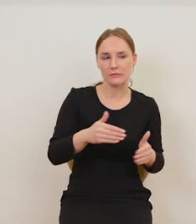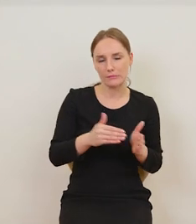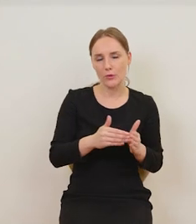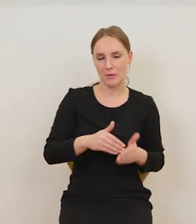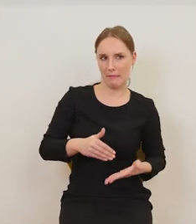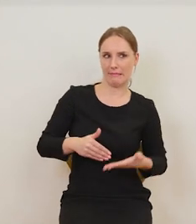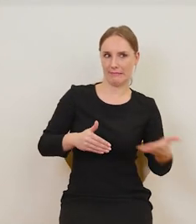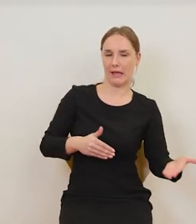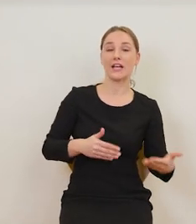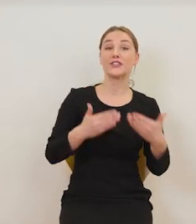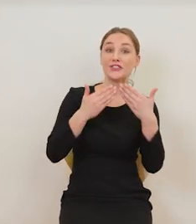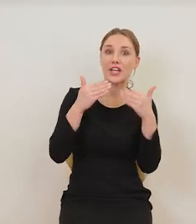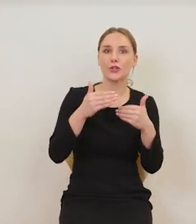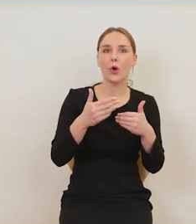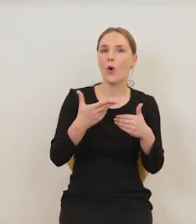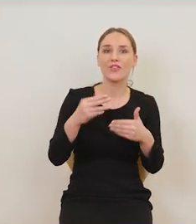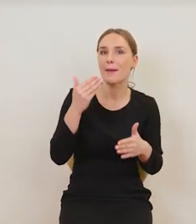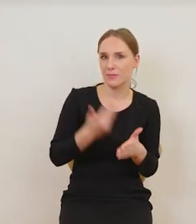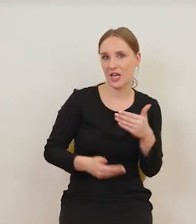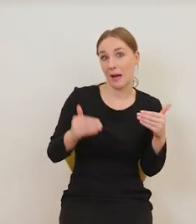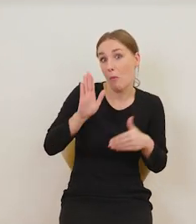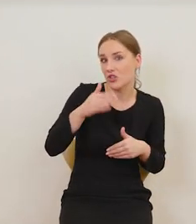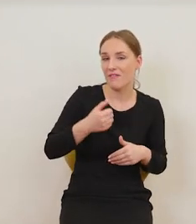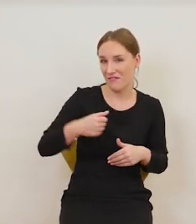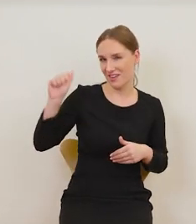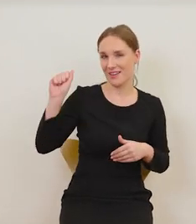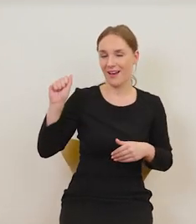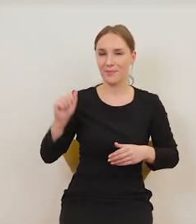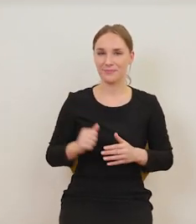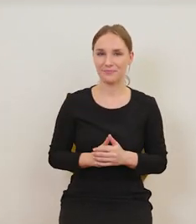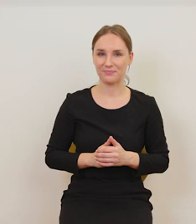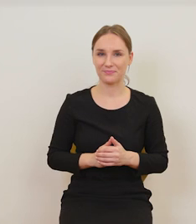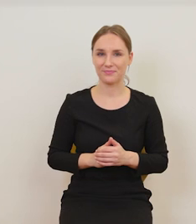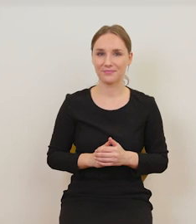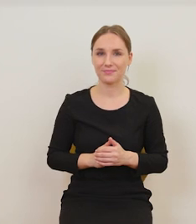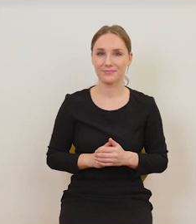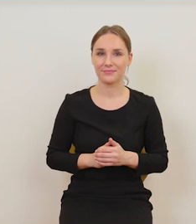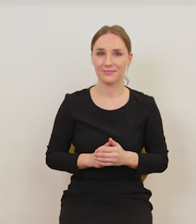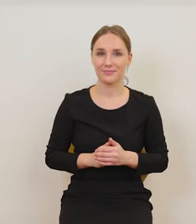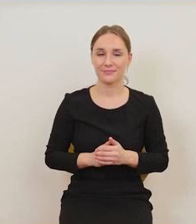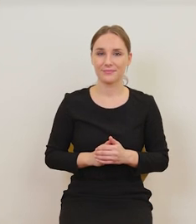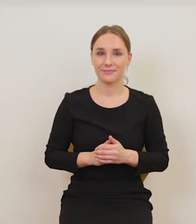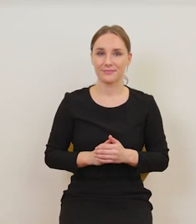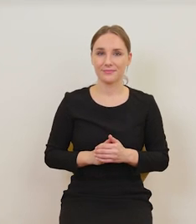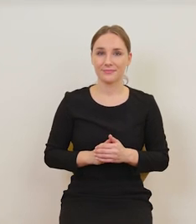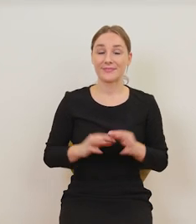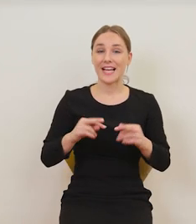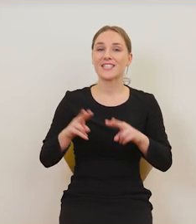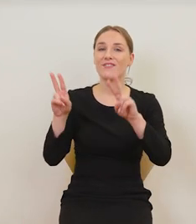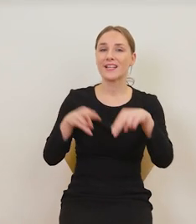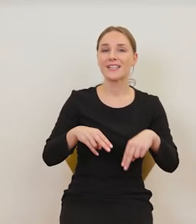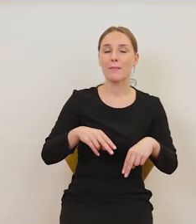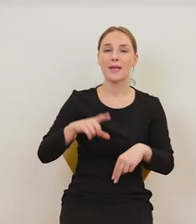dzięki której przynajmniej nie przegra, a być może wygra, podsunąć. I wracamy do